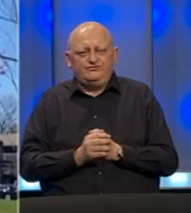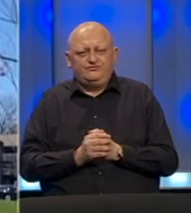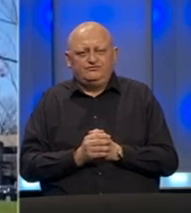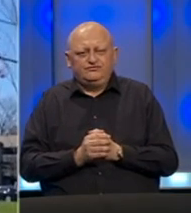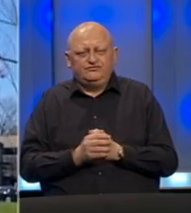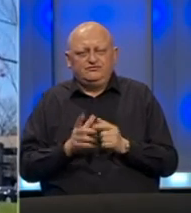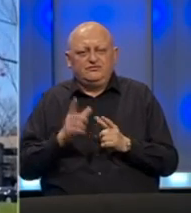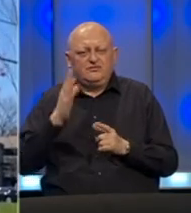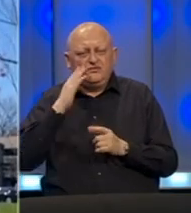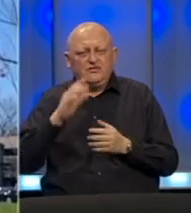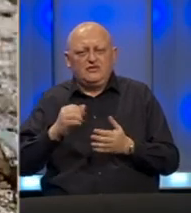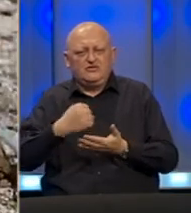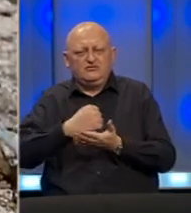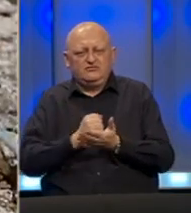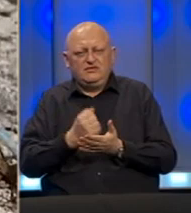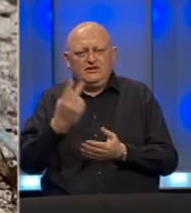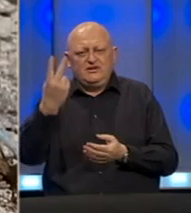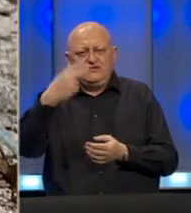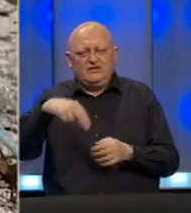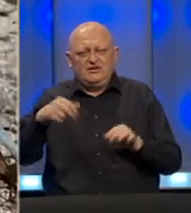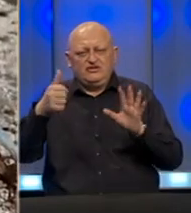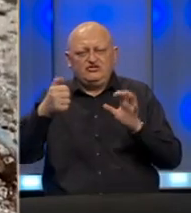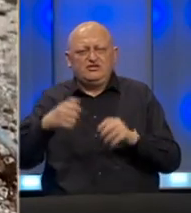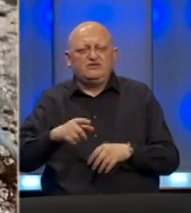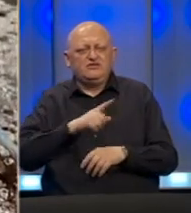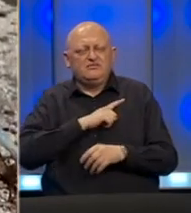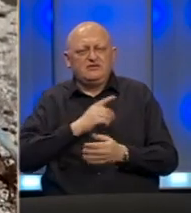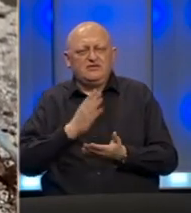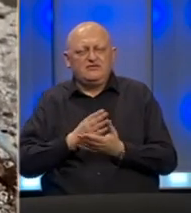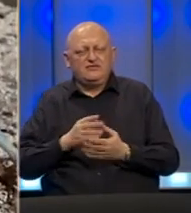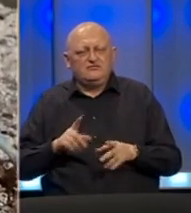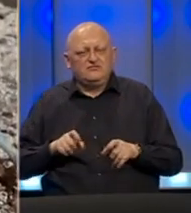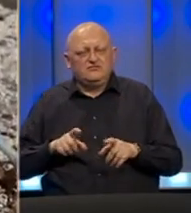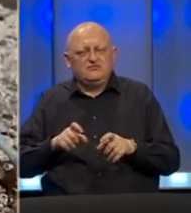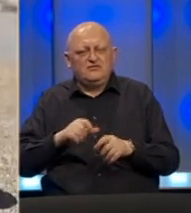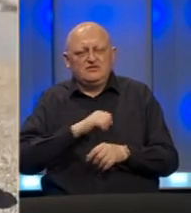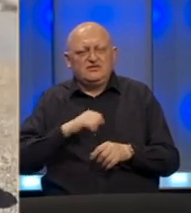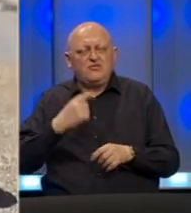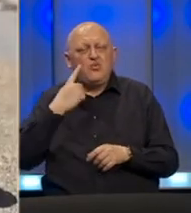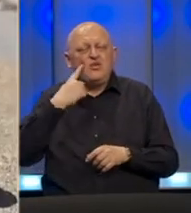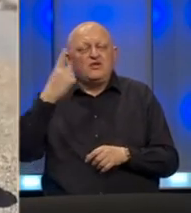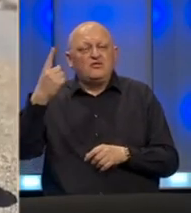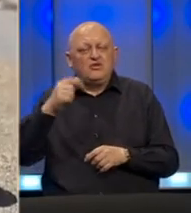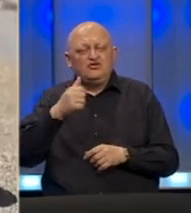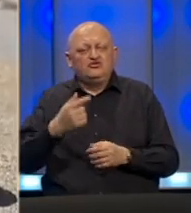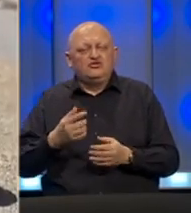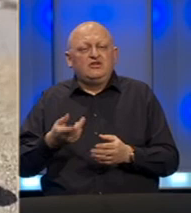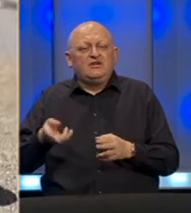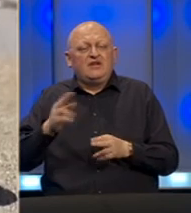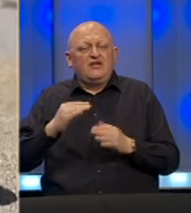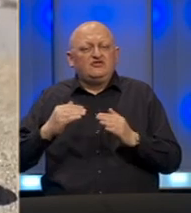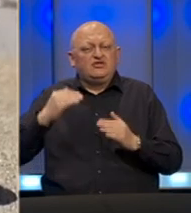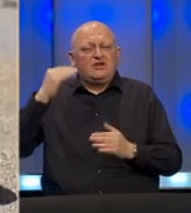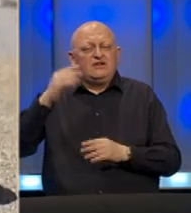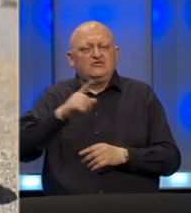U Americi je registrovano gotovo 2600 smrtnih slučajeva od COVID-19 u samo jednom danu, što predstavlja najviši rast